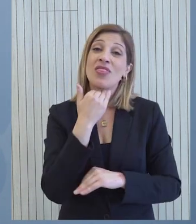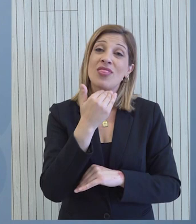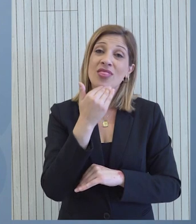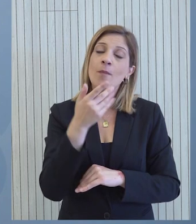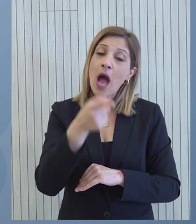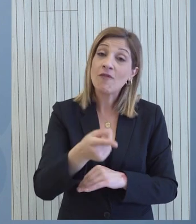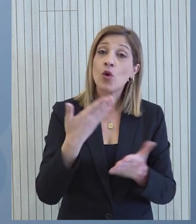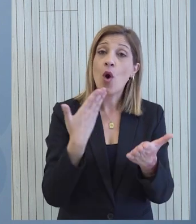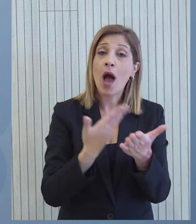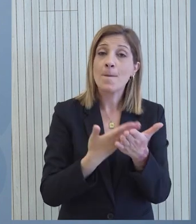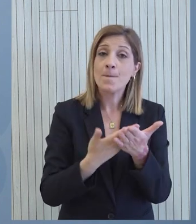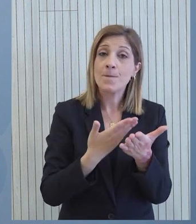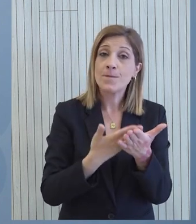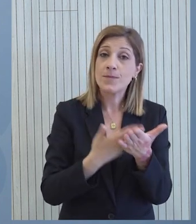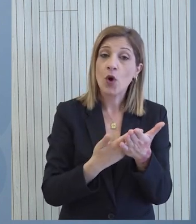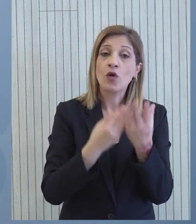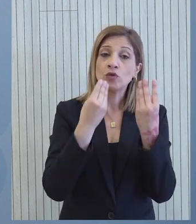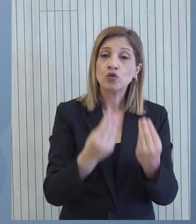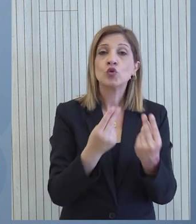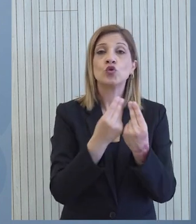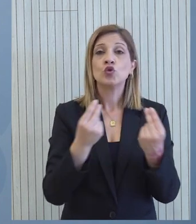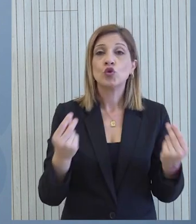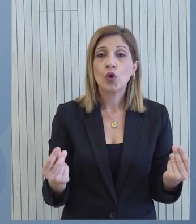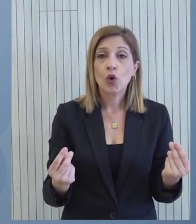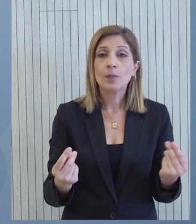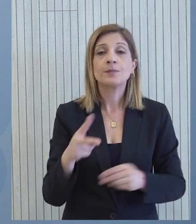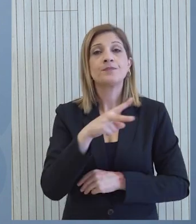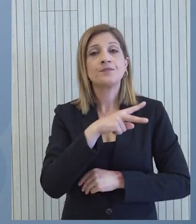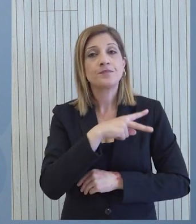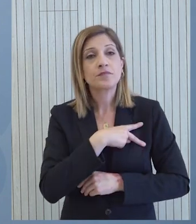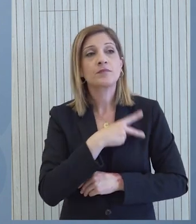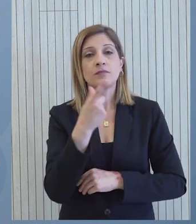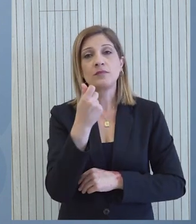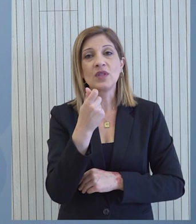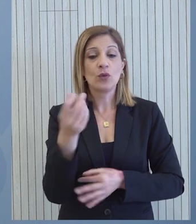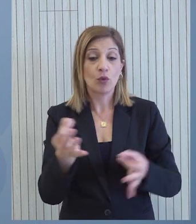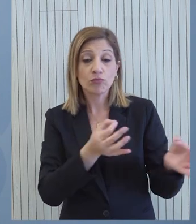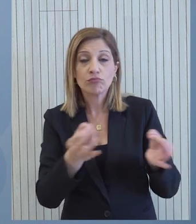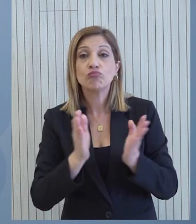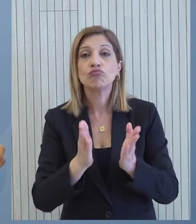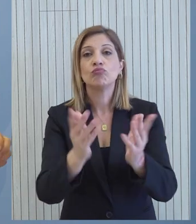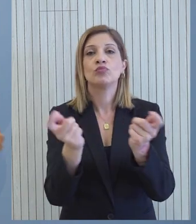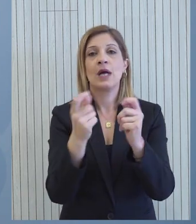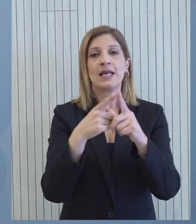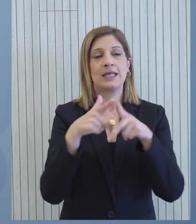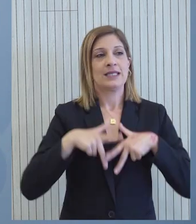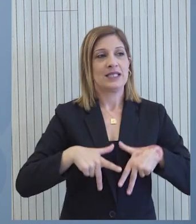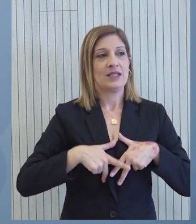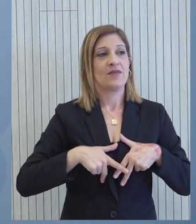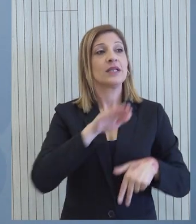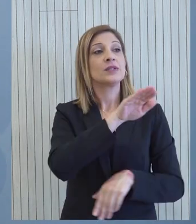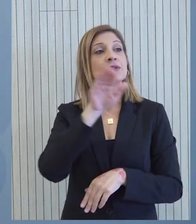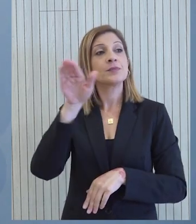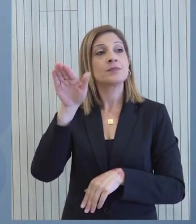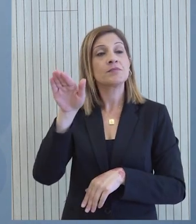κατηγορηματικό τρόπο με τον πιο ευφαντικό τρόπο την ορθότητα της οικονομικής πολιτικής που ακολουθείται Βλέπουμε αρκετές